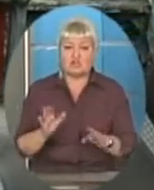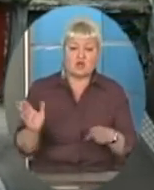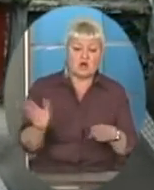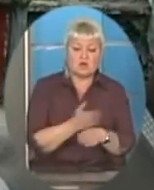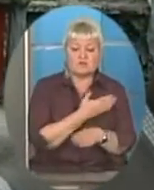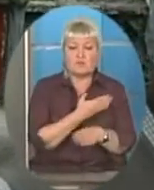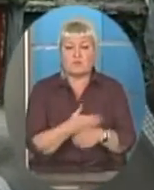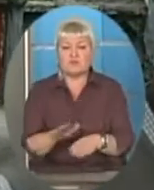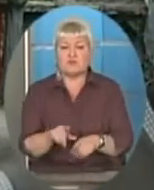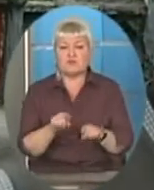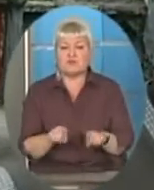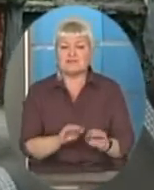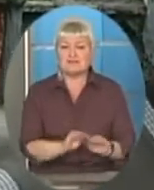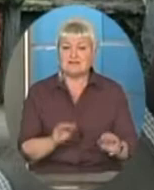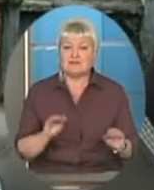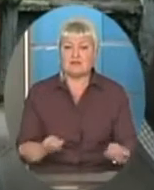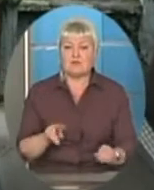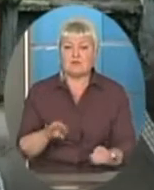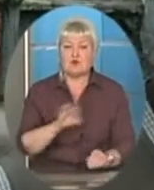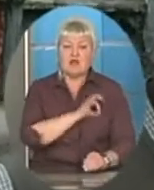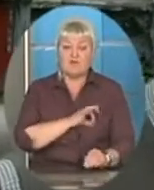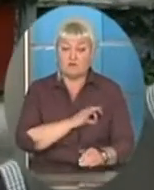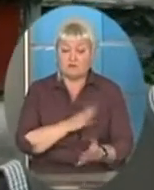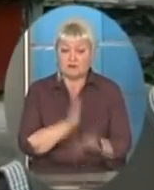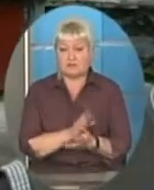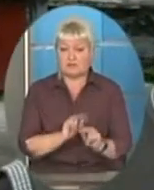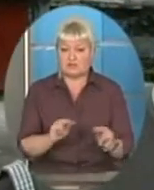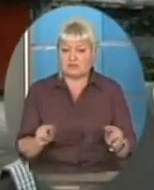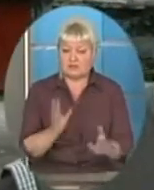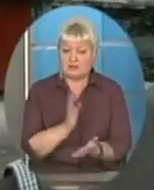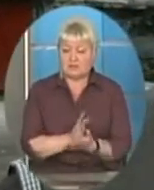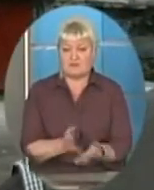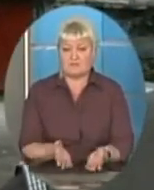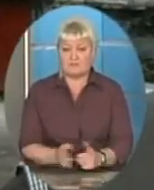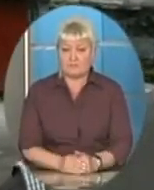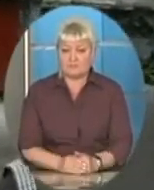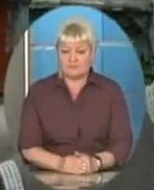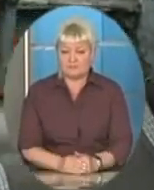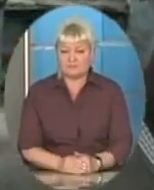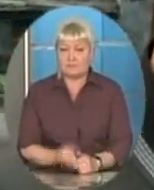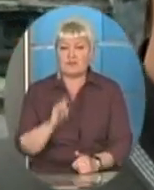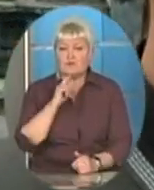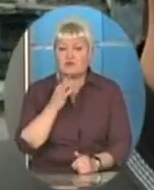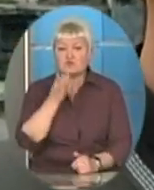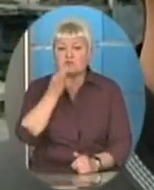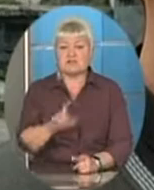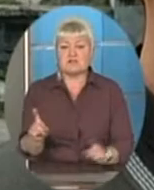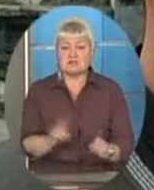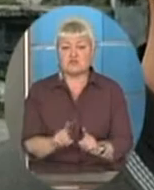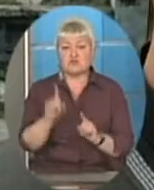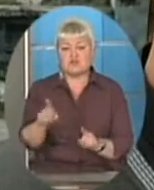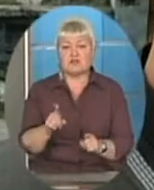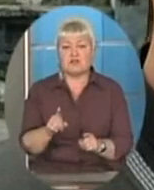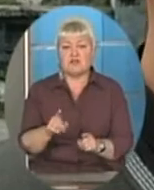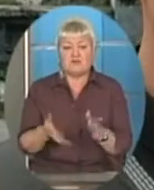цих дітей по вихователі є, вчителі і так далі. Тобто, важко сказати, що вони є